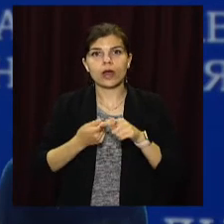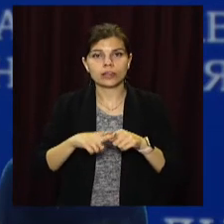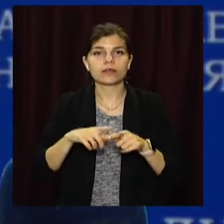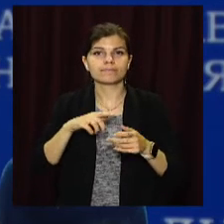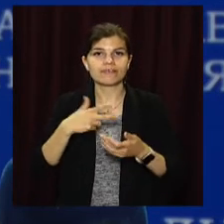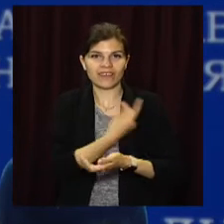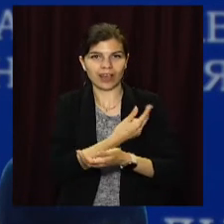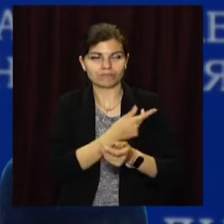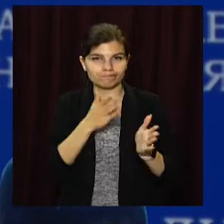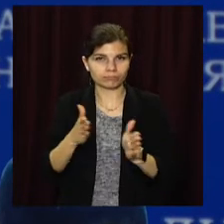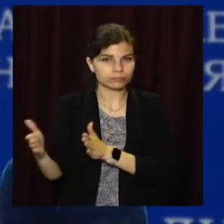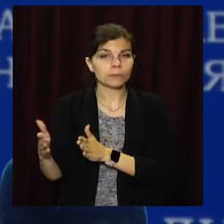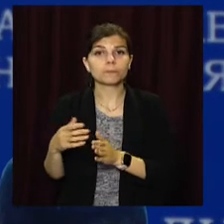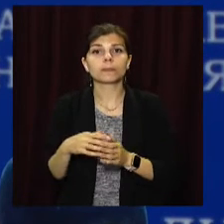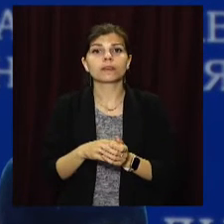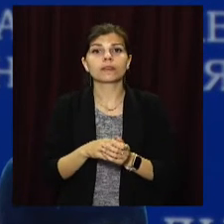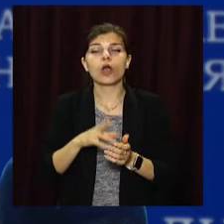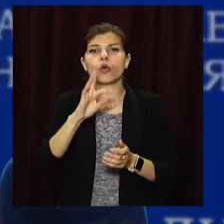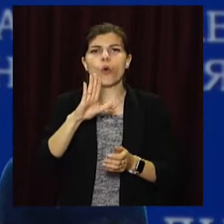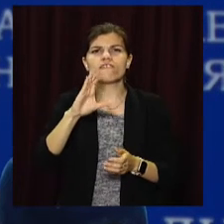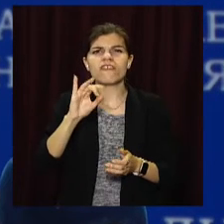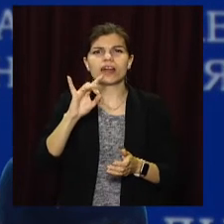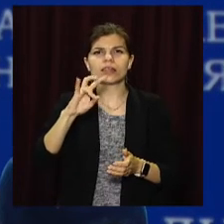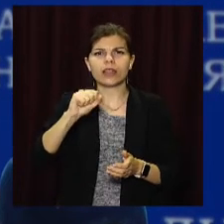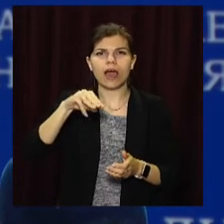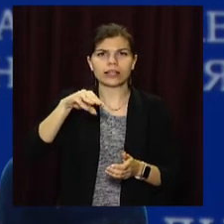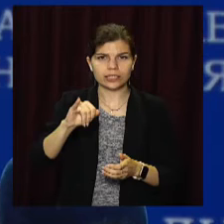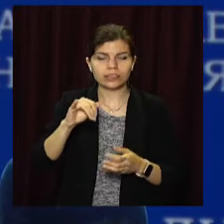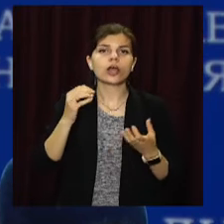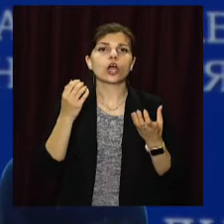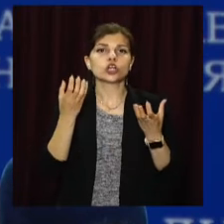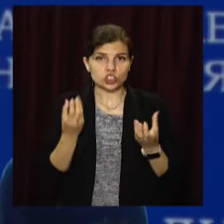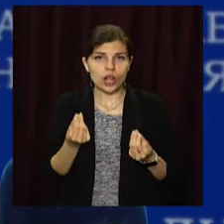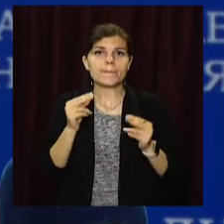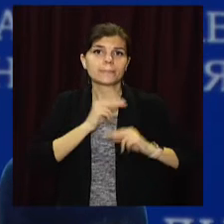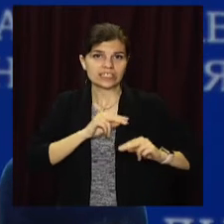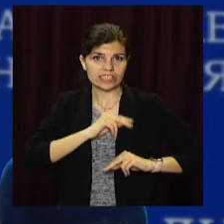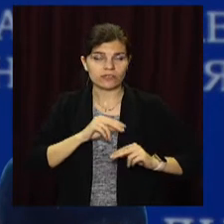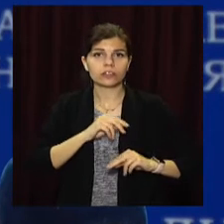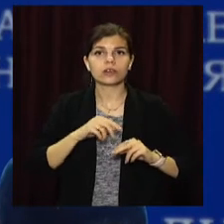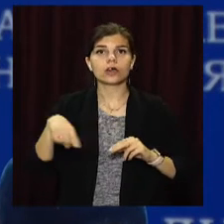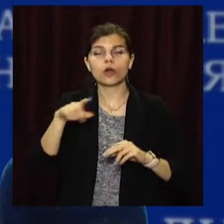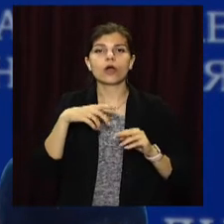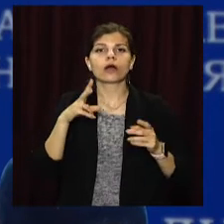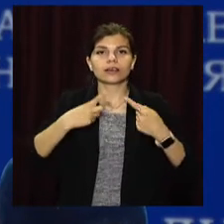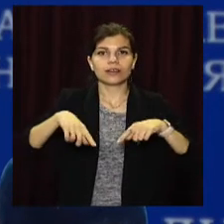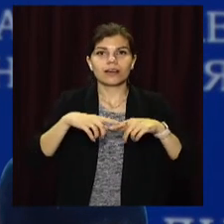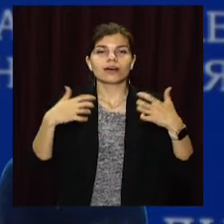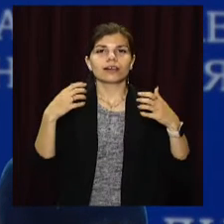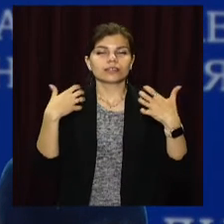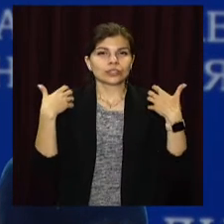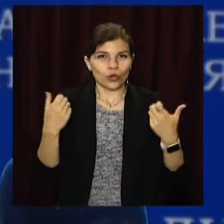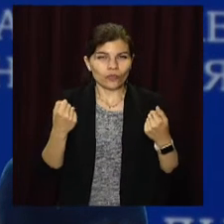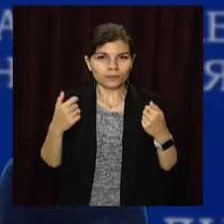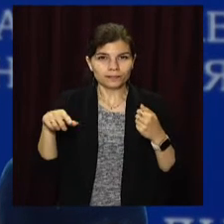кампанії. Крім того, вакциною Кумірнаті щепляться і ще працівники закладів охорони здоров'я, усіх